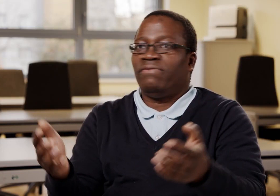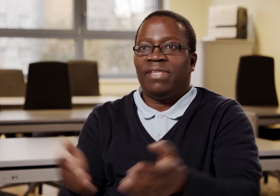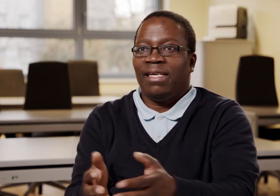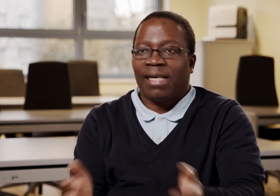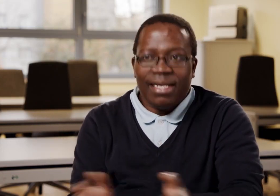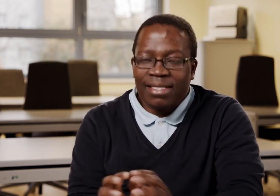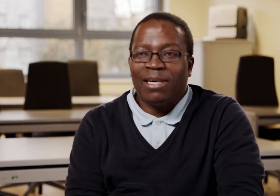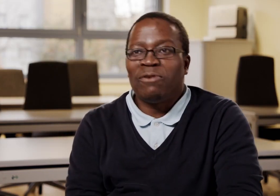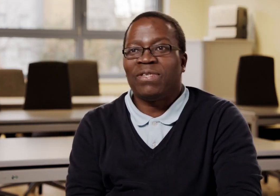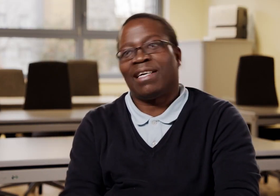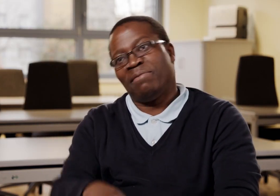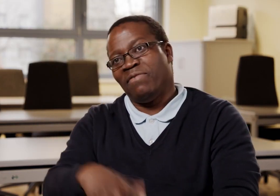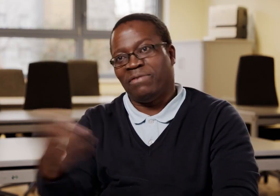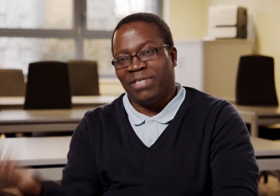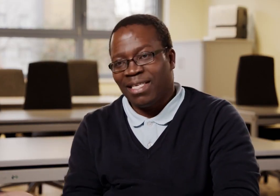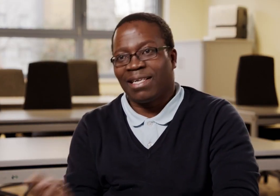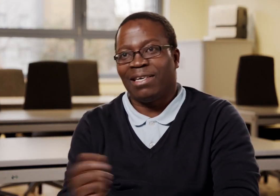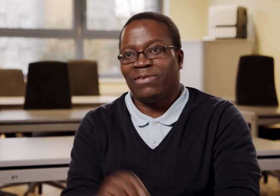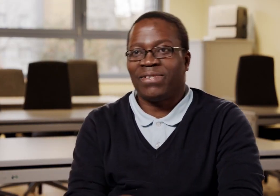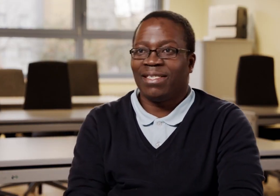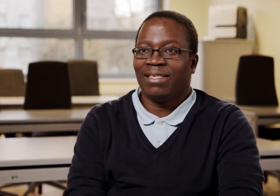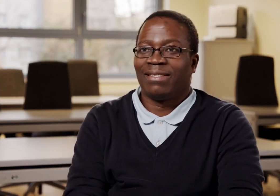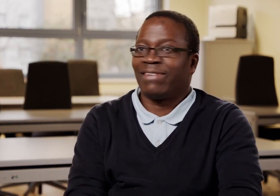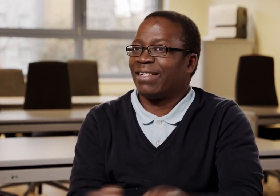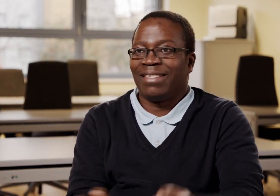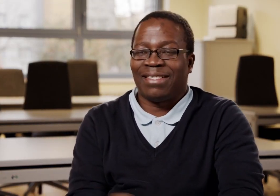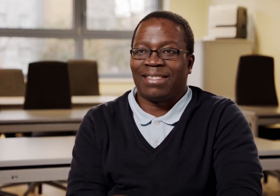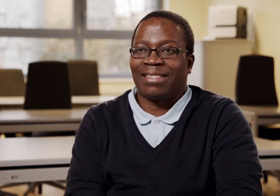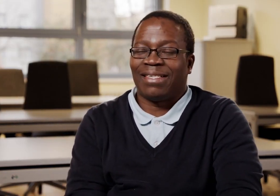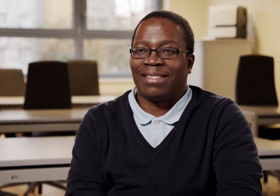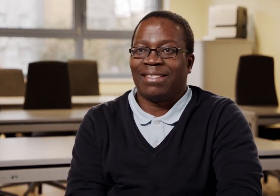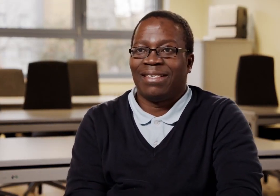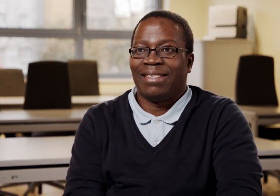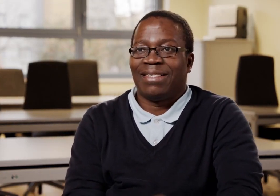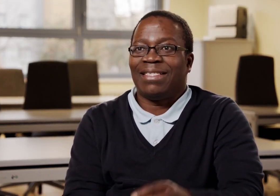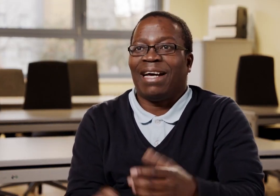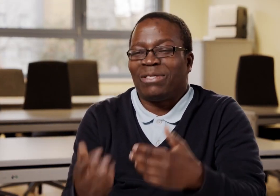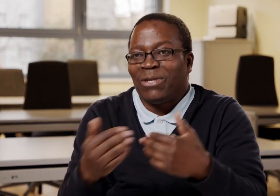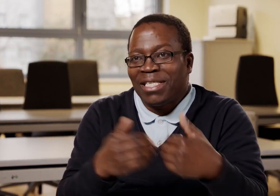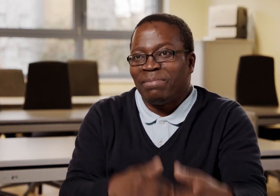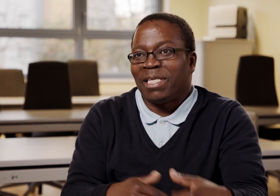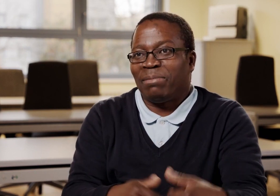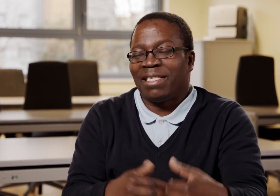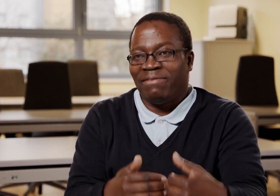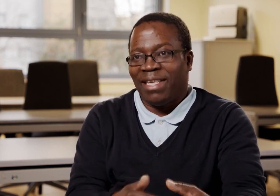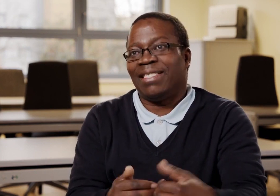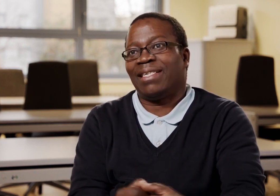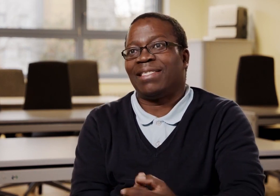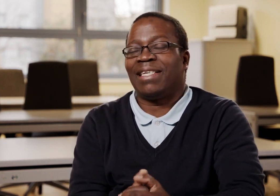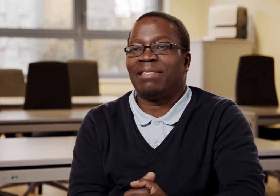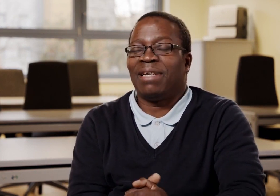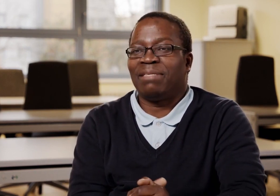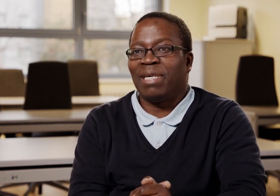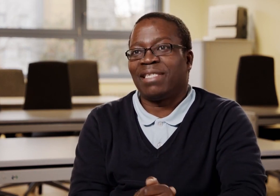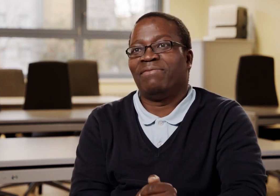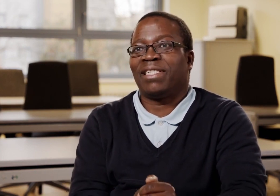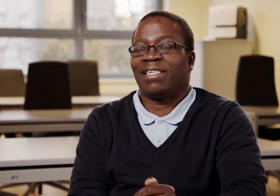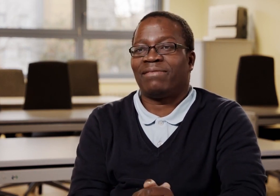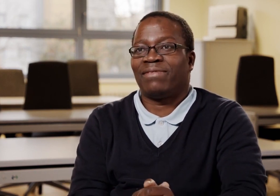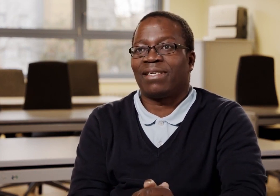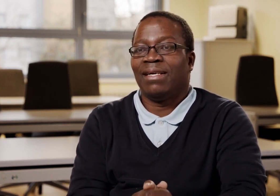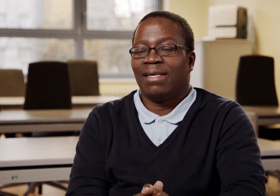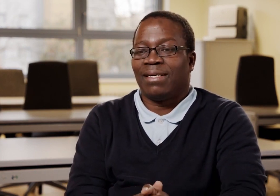viel Reis kaufen. Das haben wir für die gekauft. Das war ganz interessant. Aus heutiger Perspektive weiß ich, dass es eine